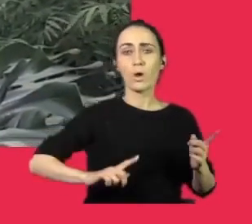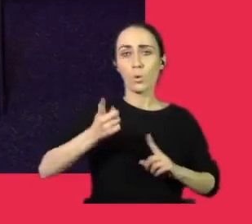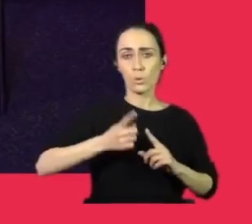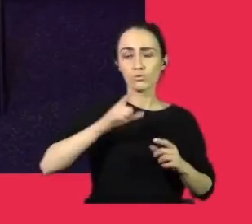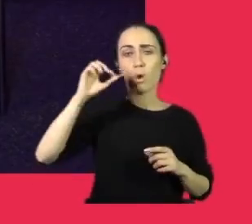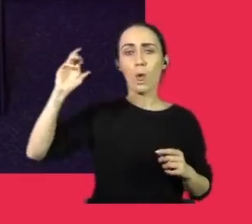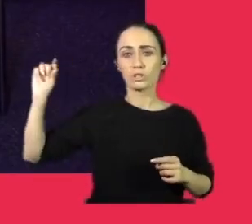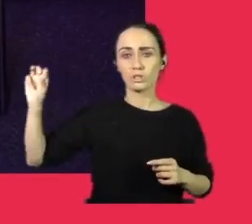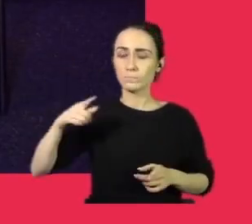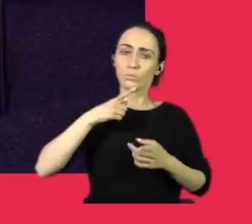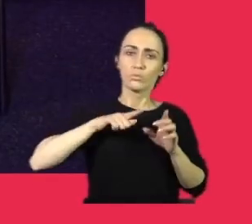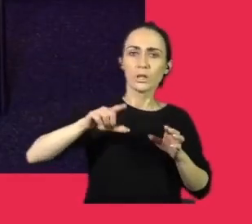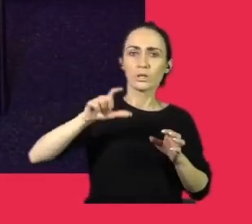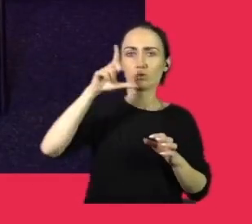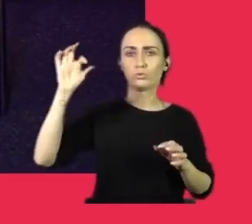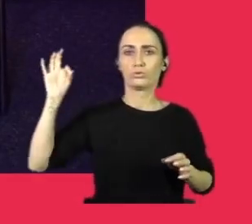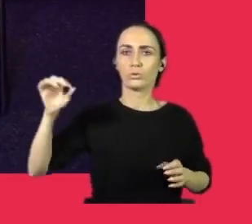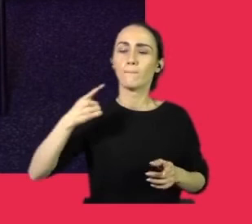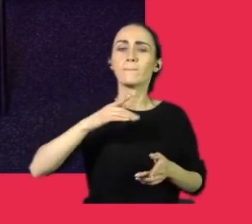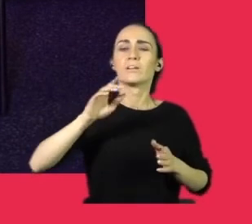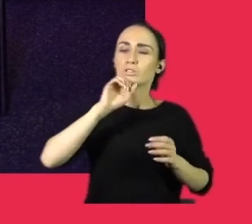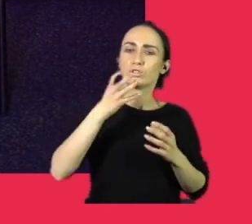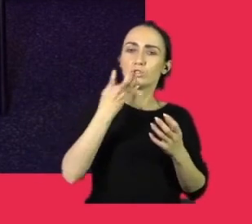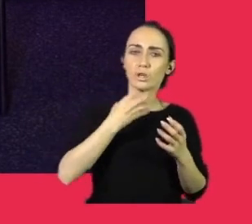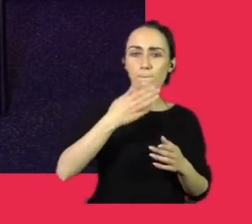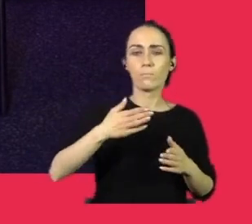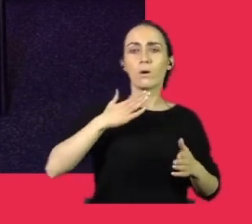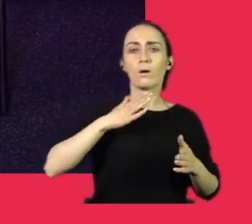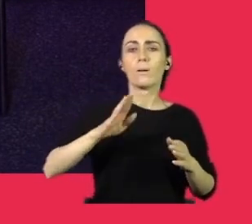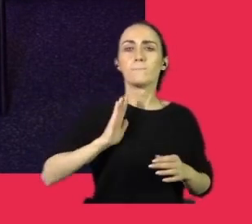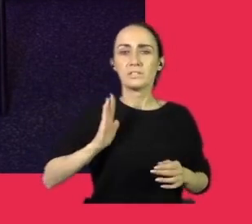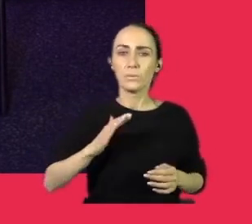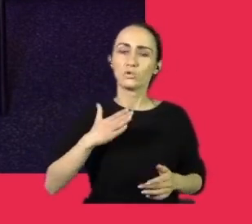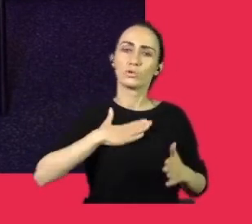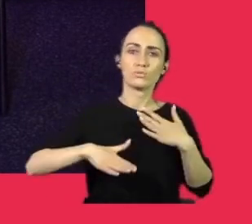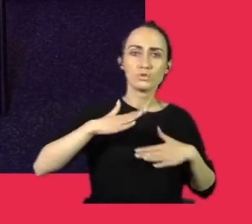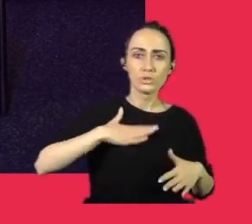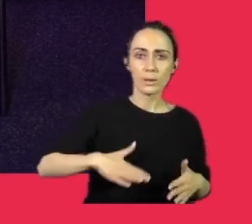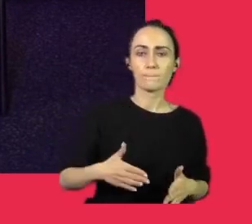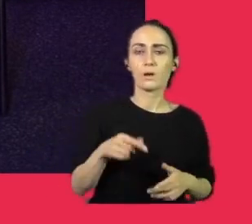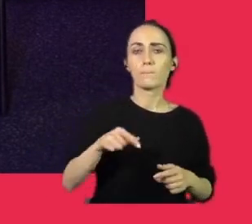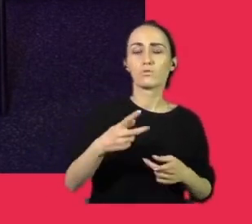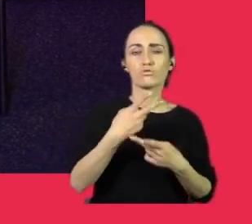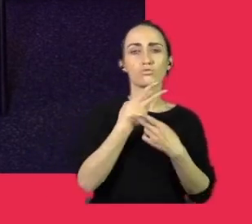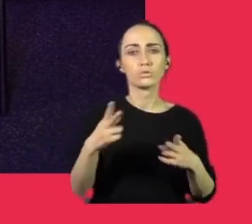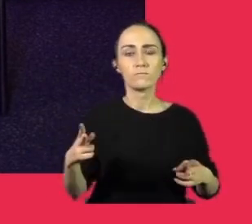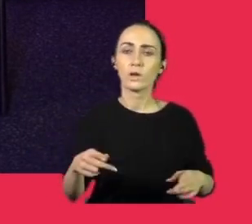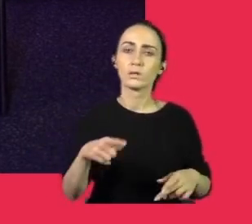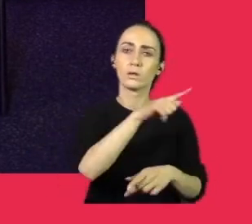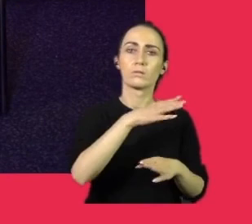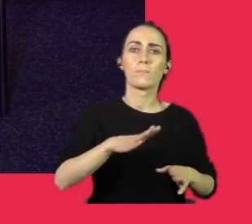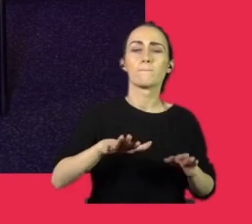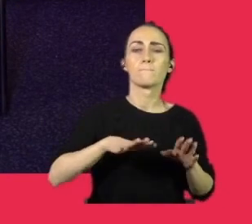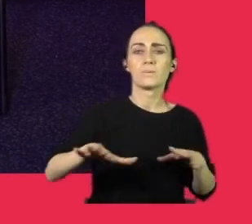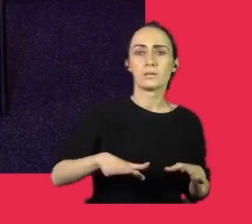Dziękujemy bardzo. Ciepło, przyjaźnie, bezpiecznie. No i w tej chwili można zwiedzać to niezwykłe miejsce